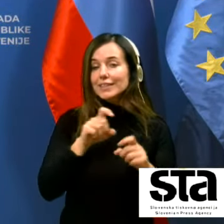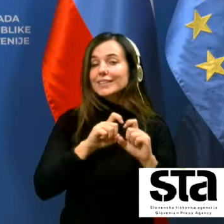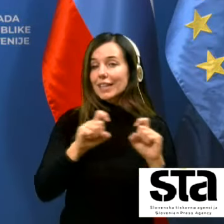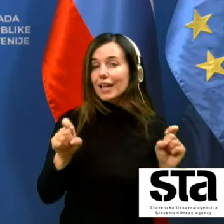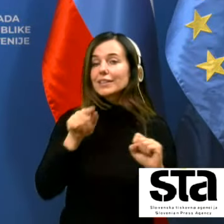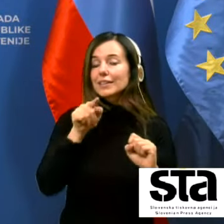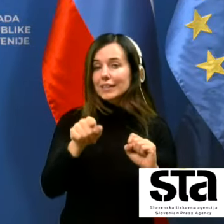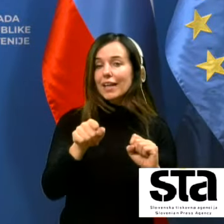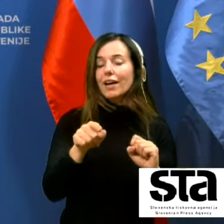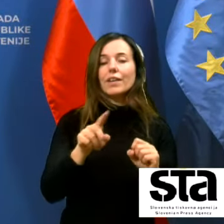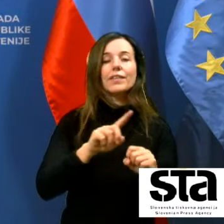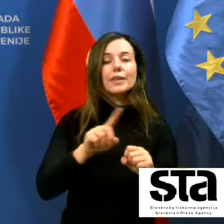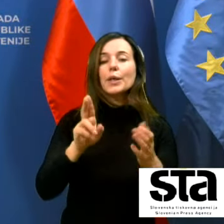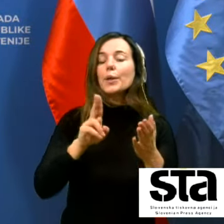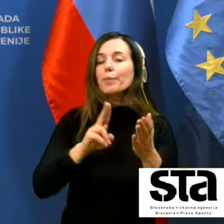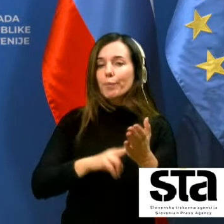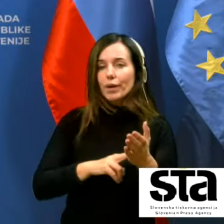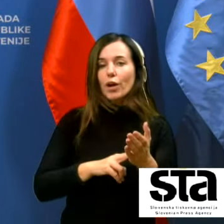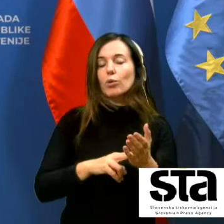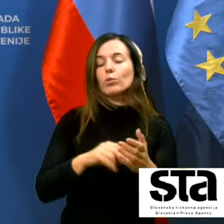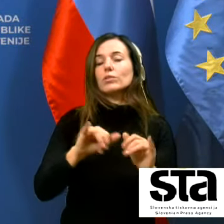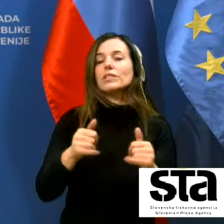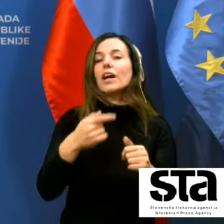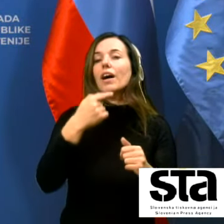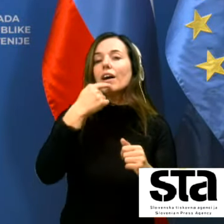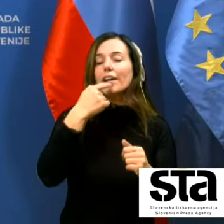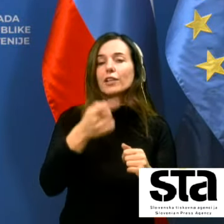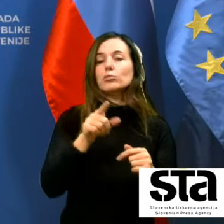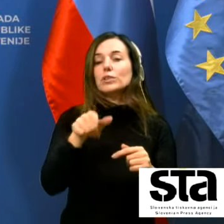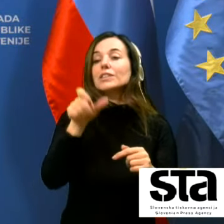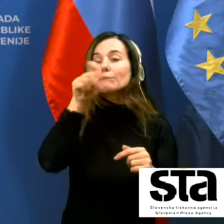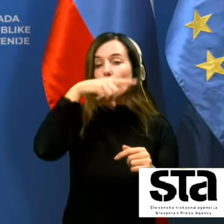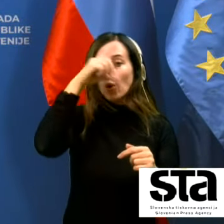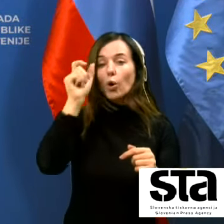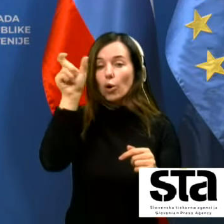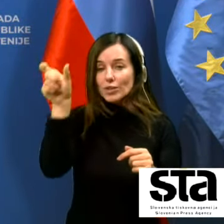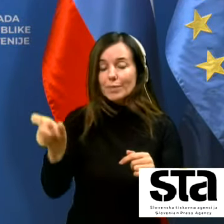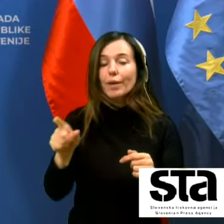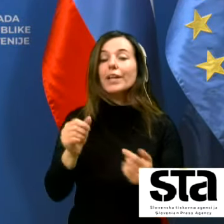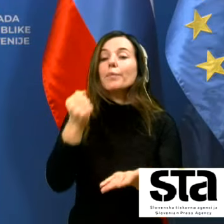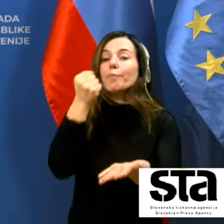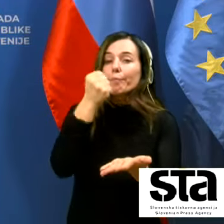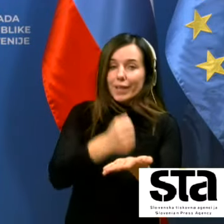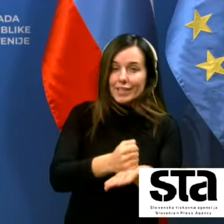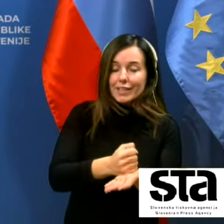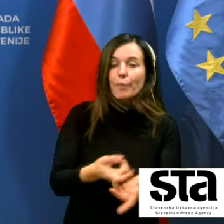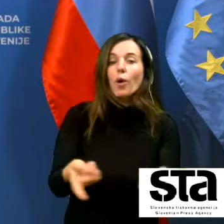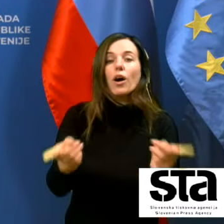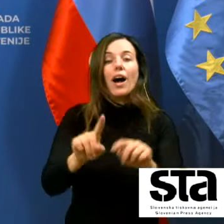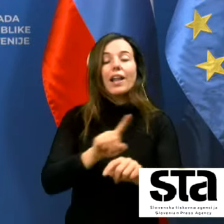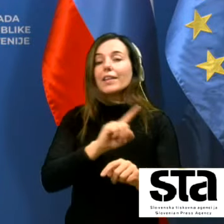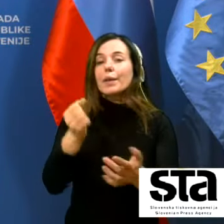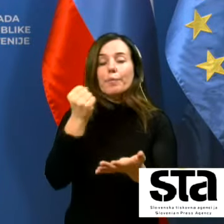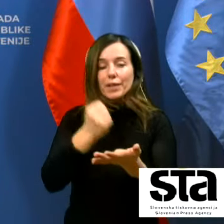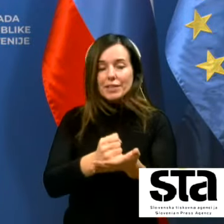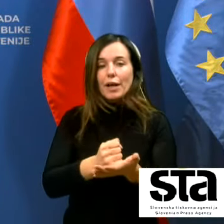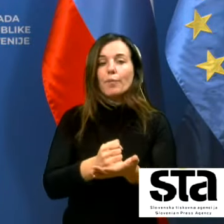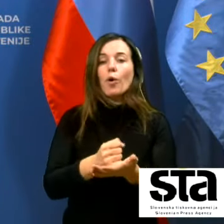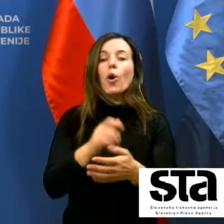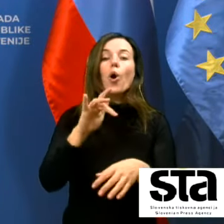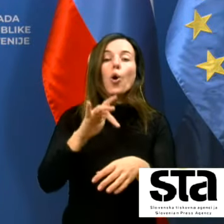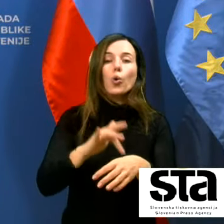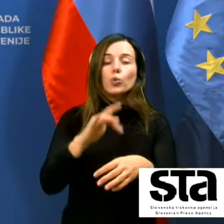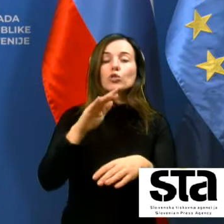svede da je tudi krivično lahko do ljudi ki se jim prizna ali pa ne prizna okužba na